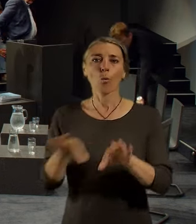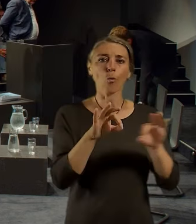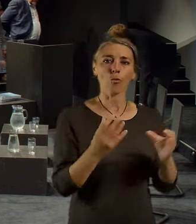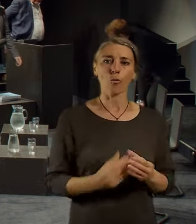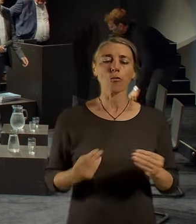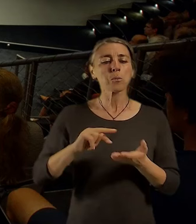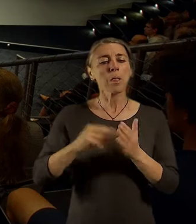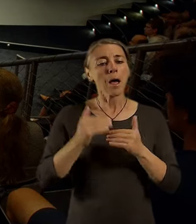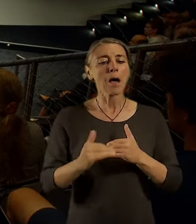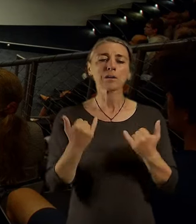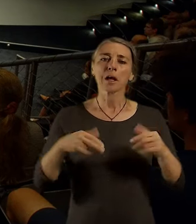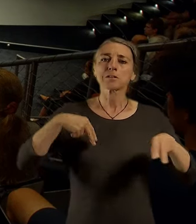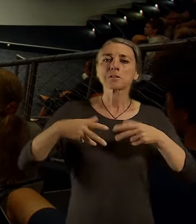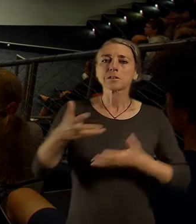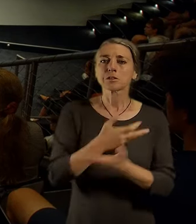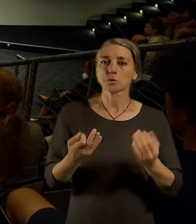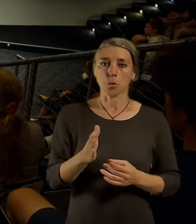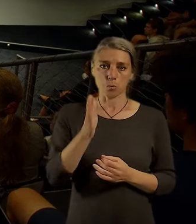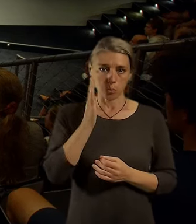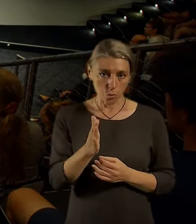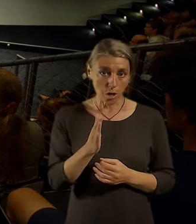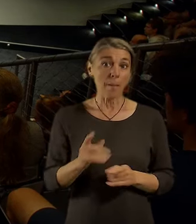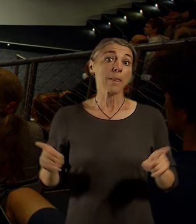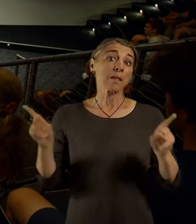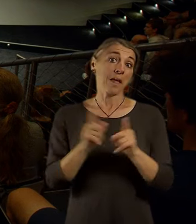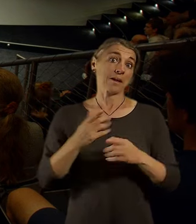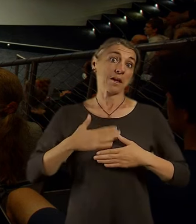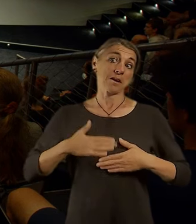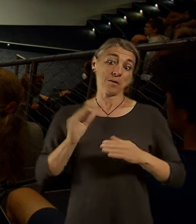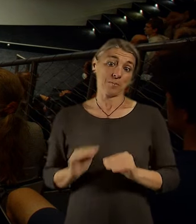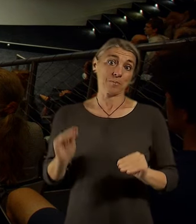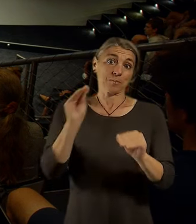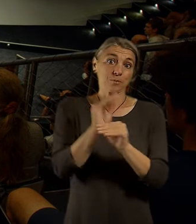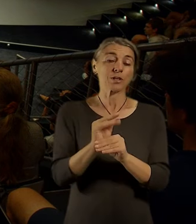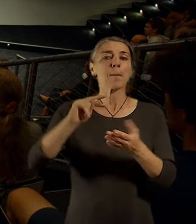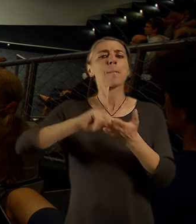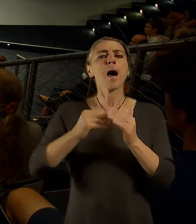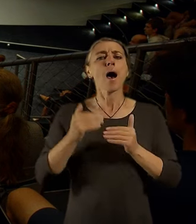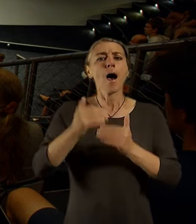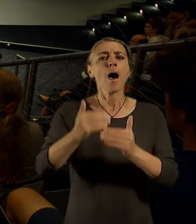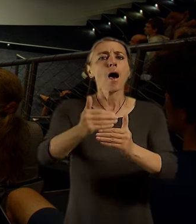Samozřejmě uvítám, pokud představíte i sérii a to, co tady chystáte během sezóny říkat.